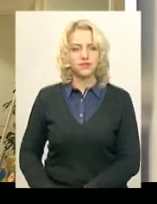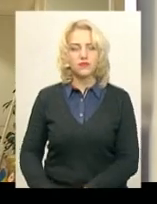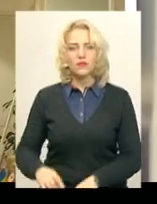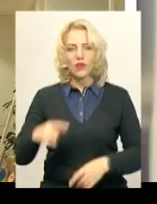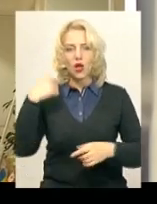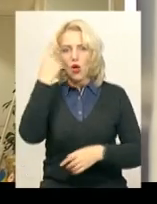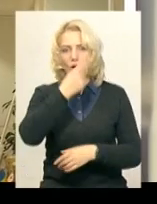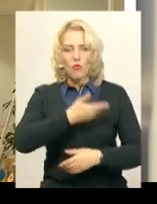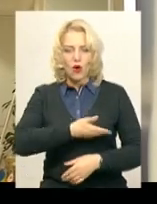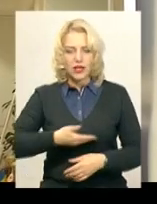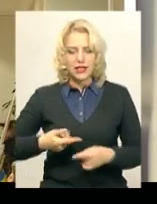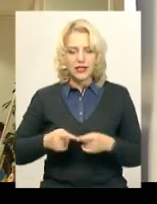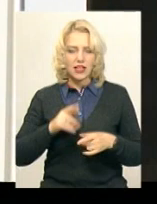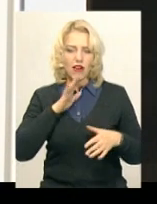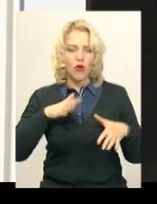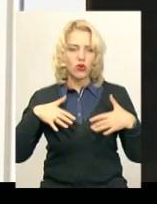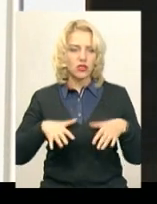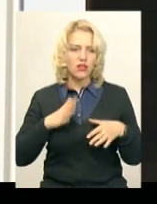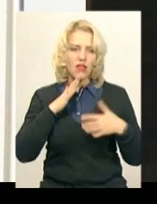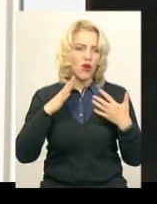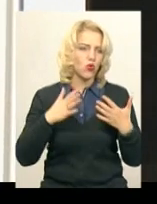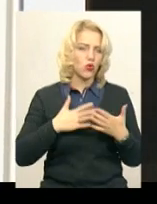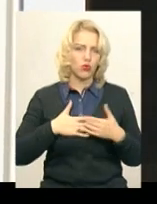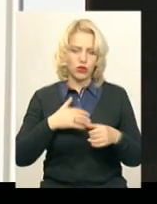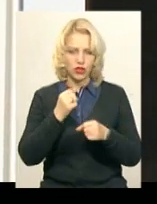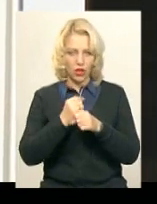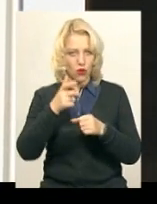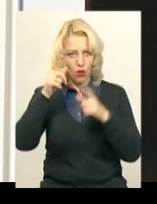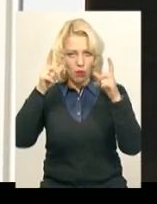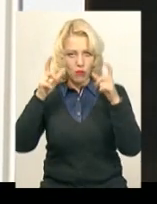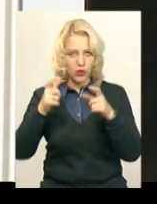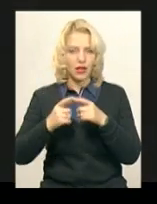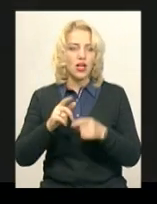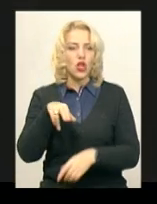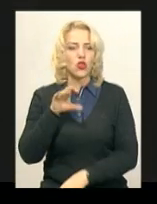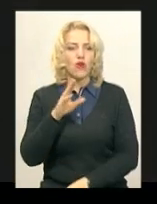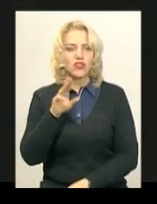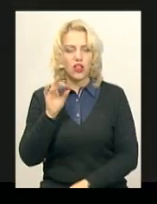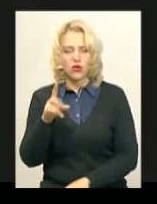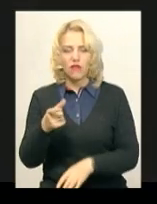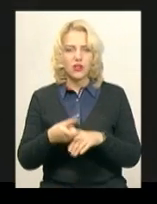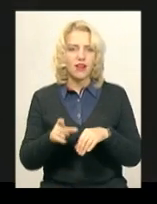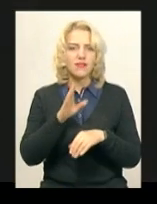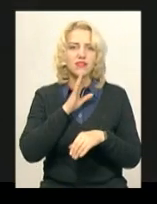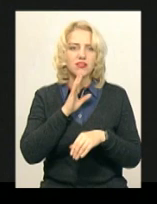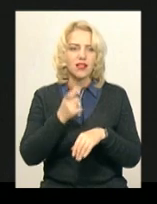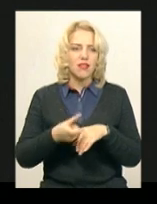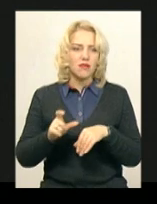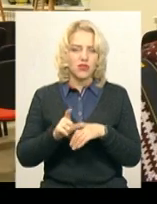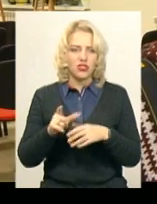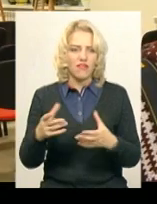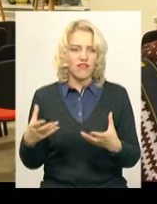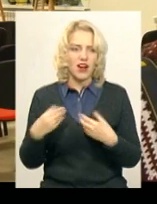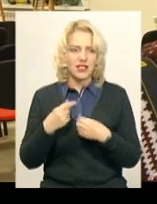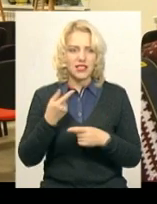Портрет цієї грузинки – найулюбленіша робота харківського фотографа Олени Довженко. Вона каже, найбільше в Грузії її вразили люди.